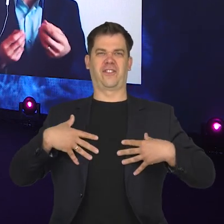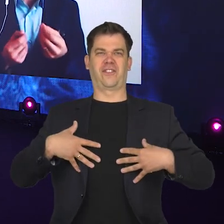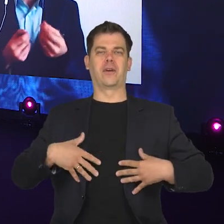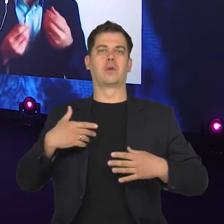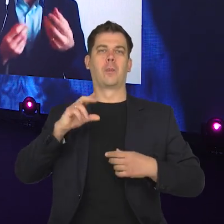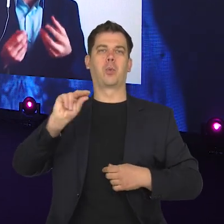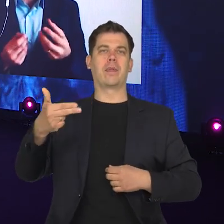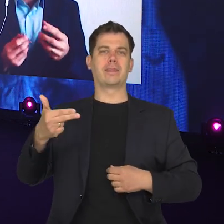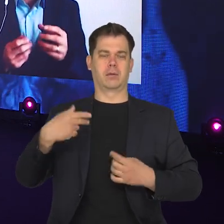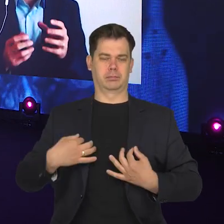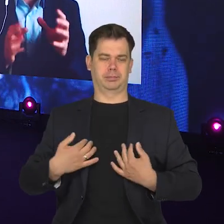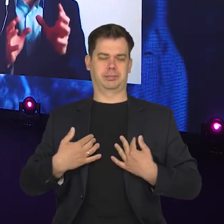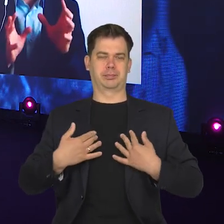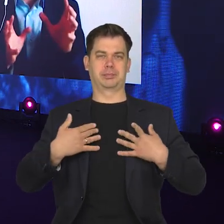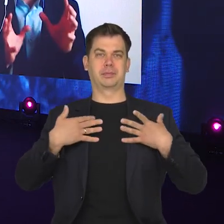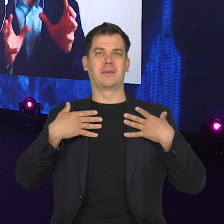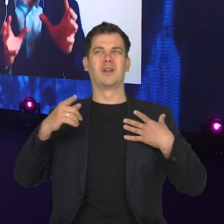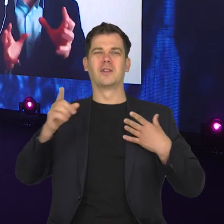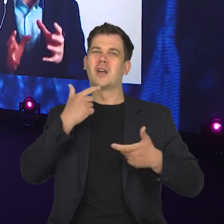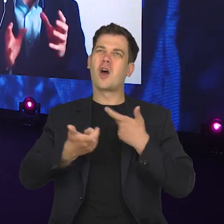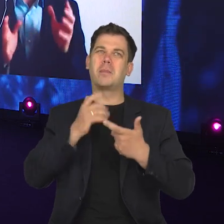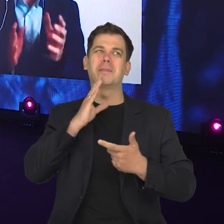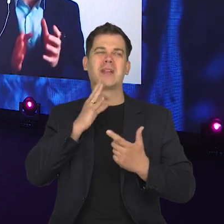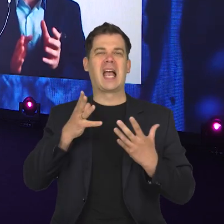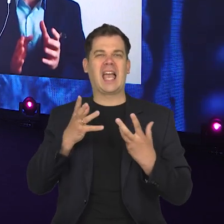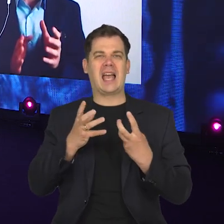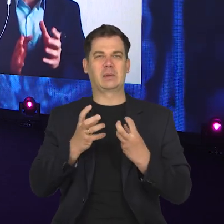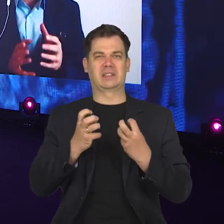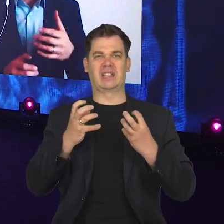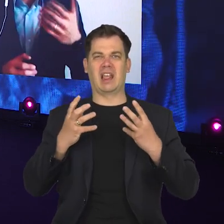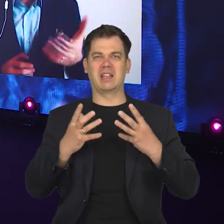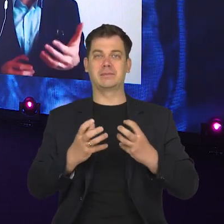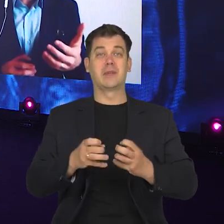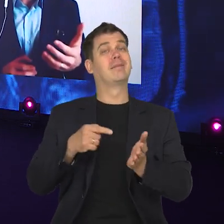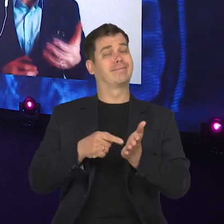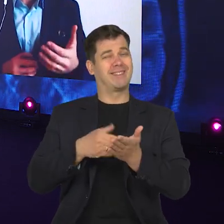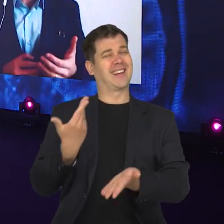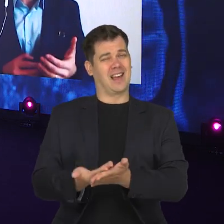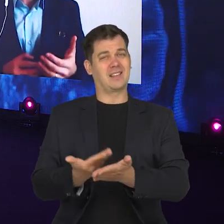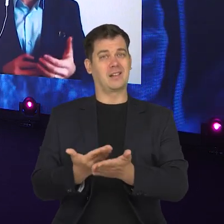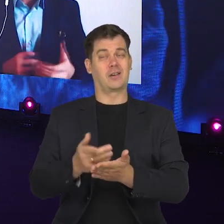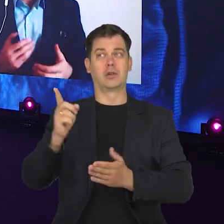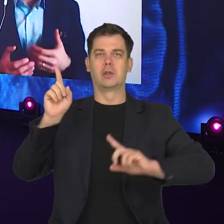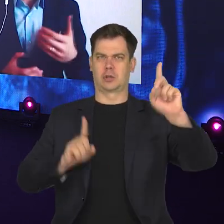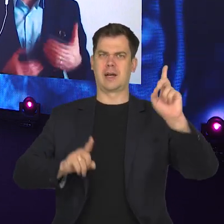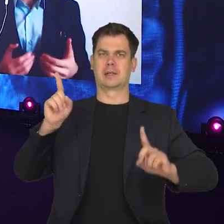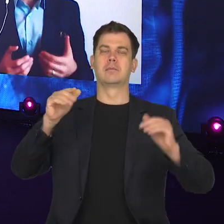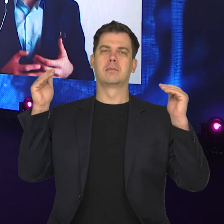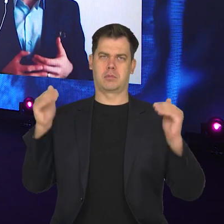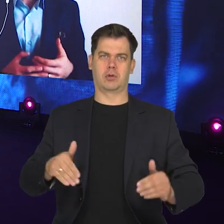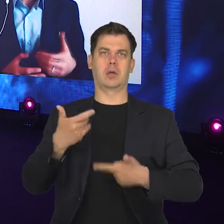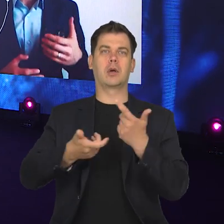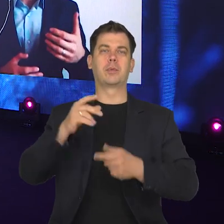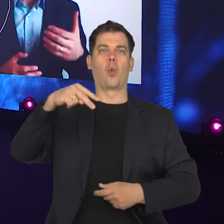zbierać się płyn. Zaczynają się robić te płuca takie gęste. To jest też powód, dla którego czasami można